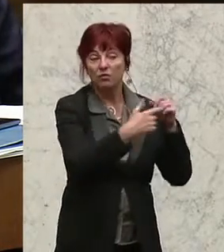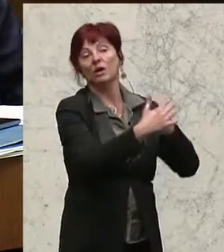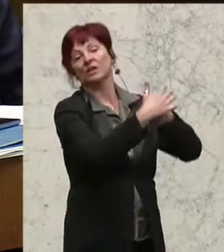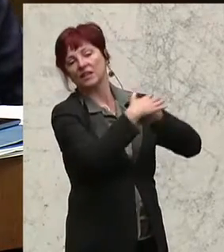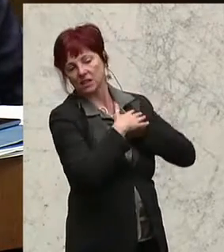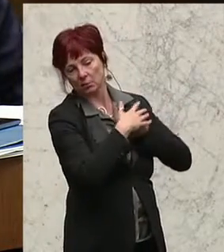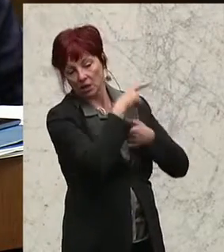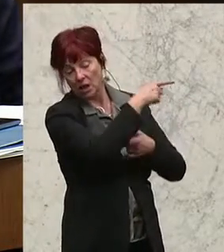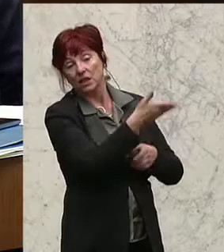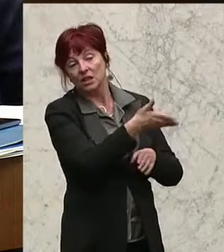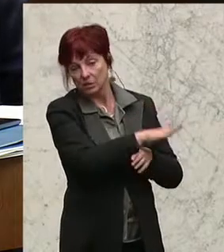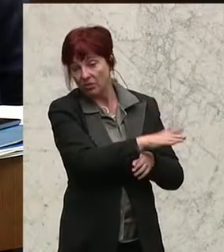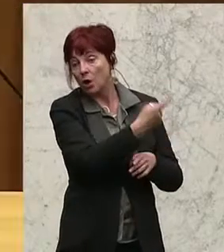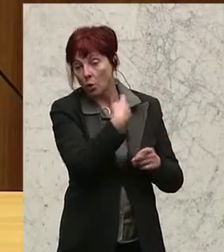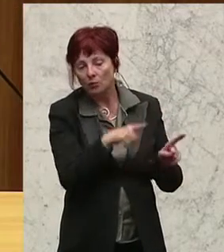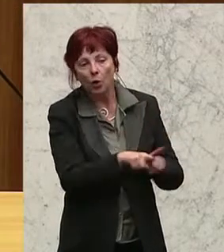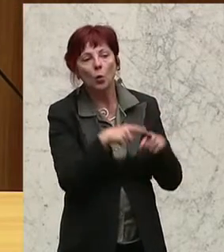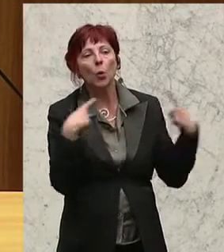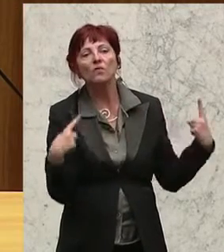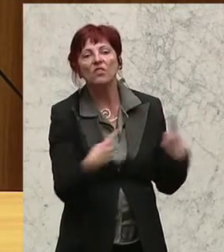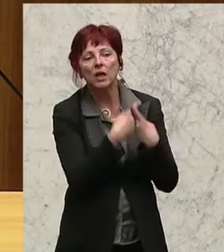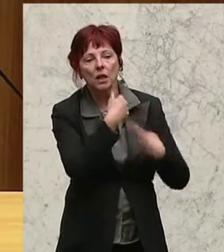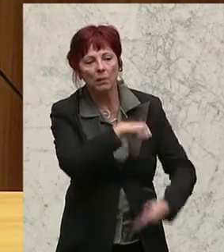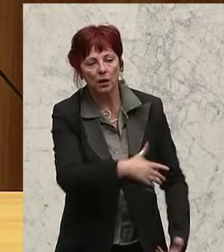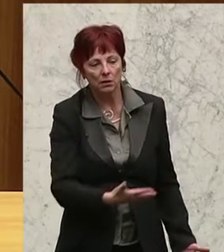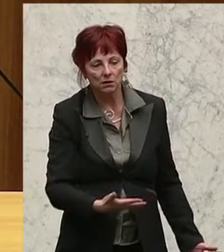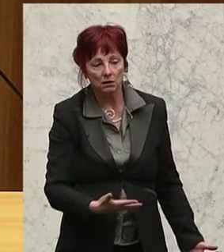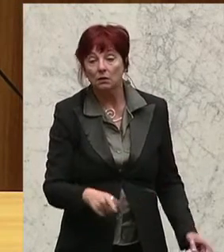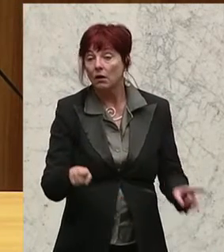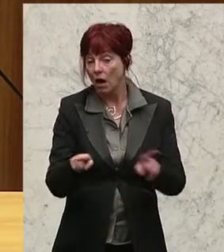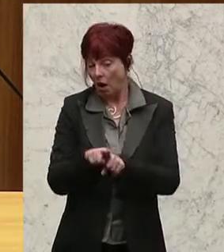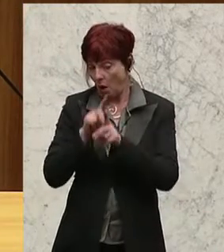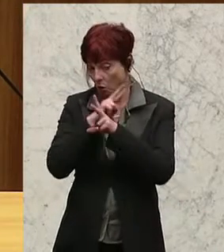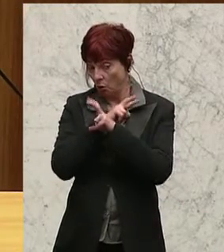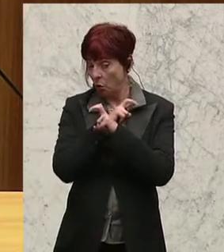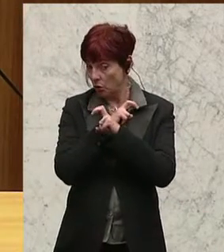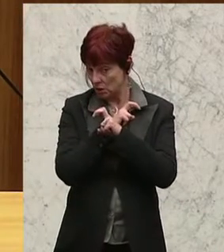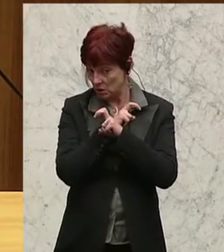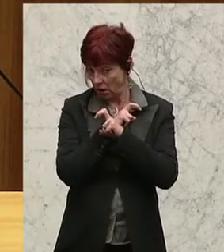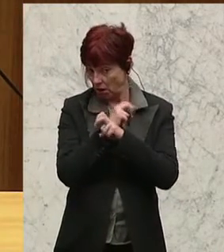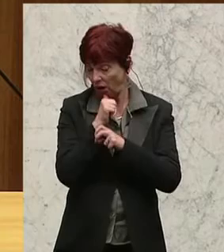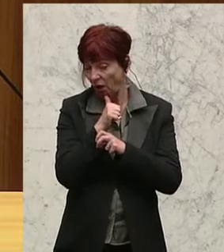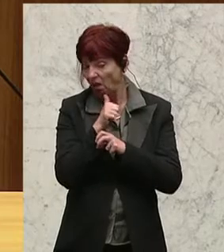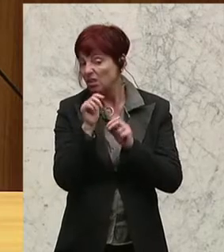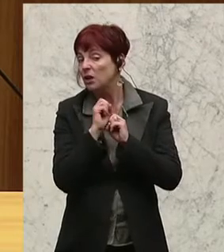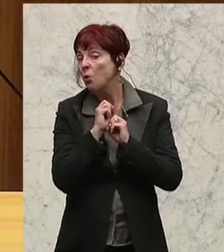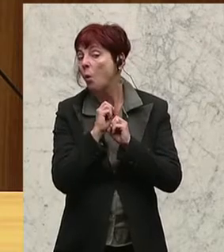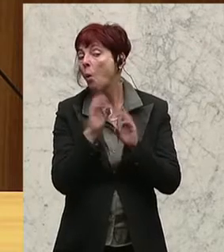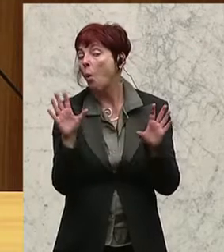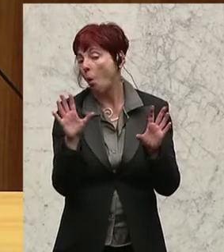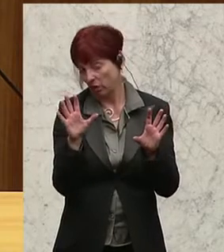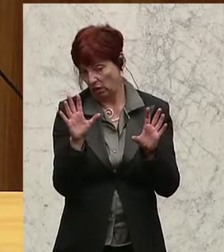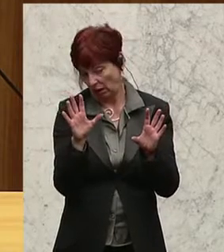wie in diesem Fall ganz konkret zu Konflikten führen. Und hier ist auch Österreich nicht vollkommen unbelastet.